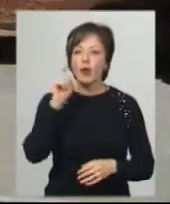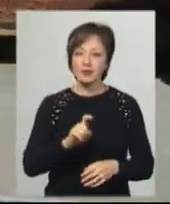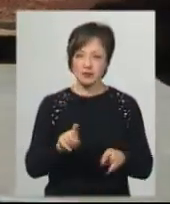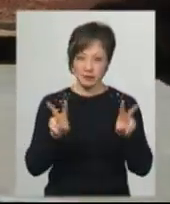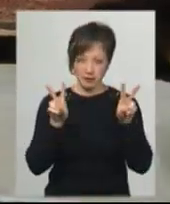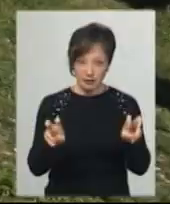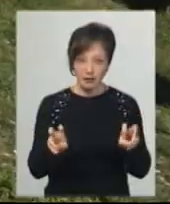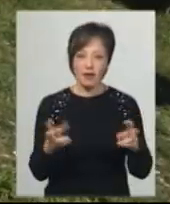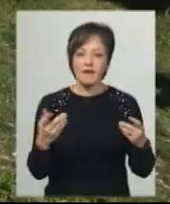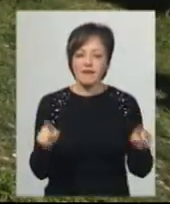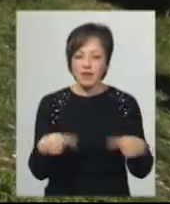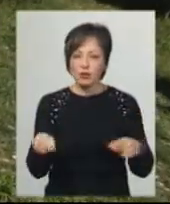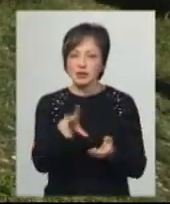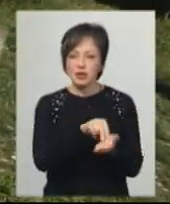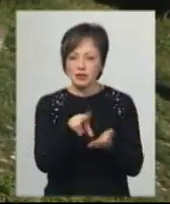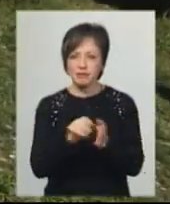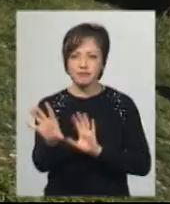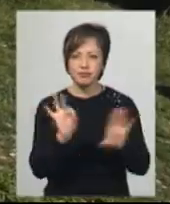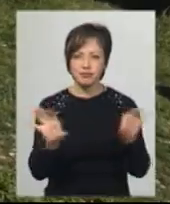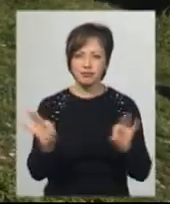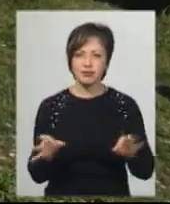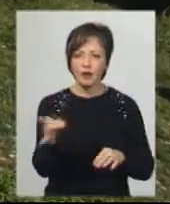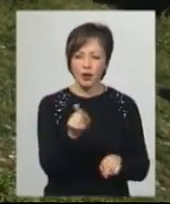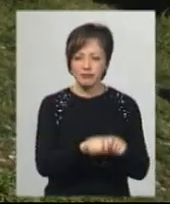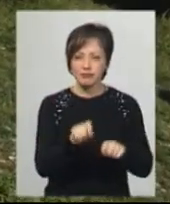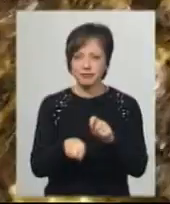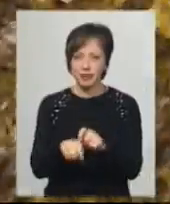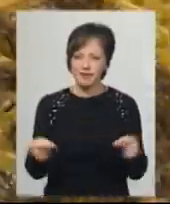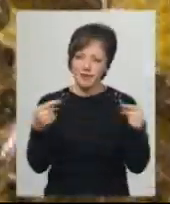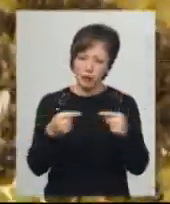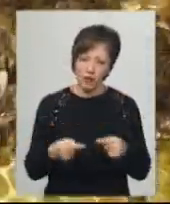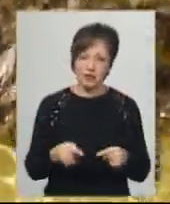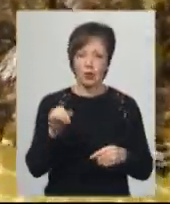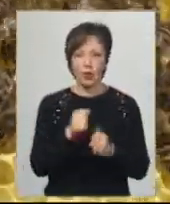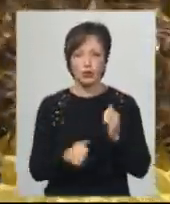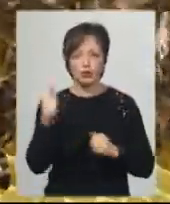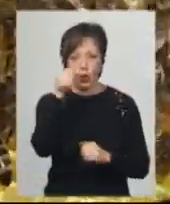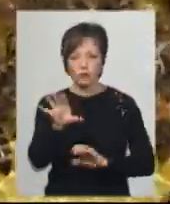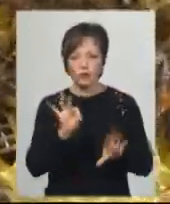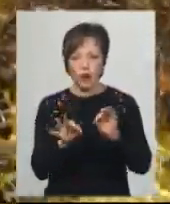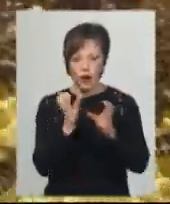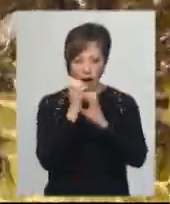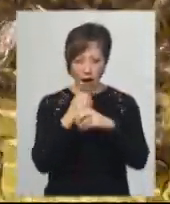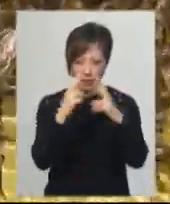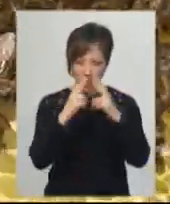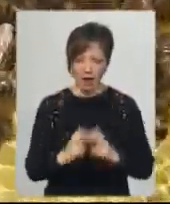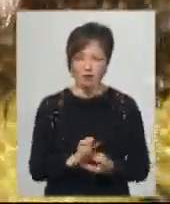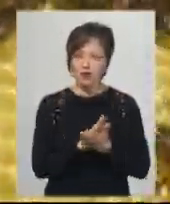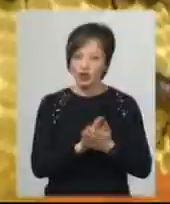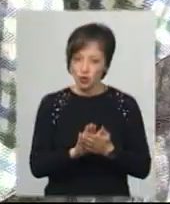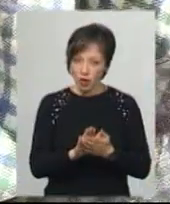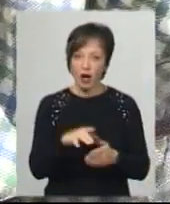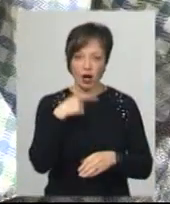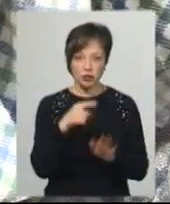відновлювали, шукаючи кращі зразки в районах області, робили заміри на відповідність породі та кожного року відбирали в комах аналізи. Чистота породи зараз